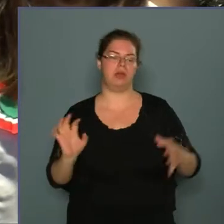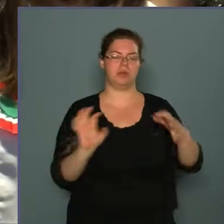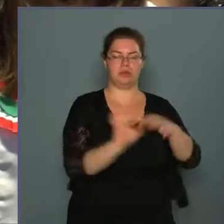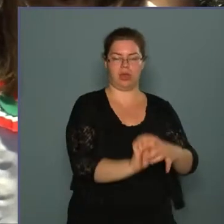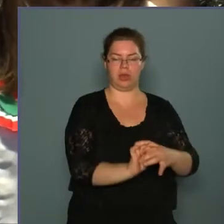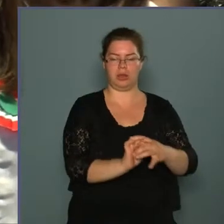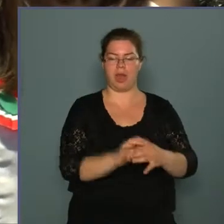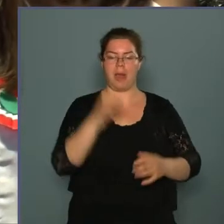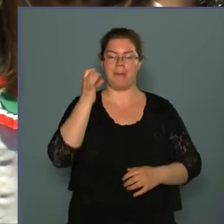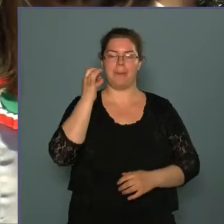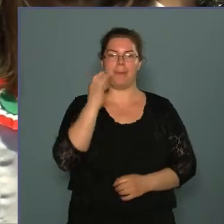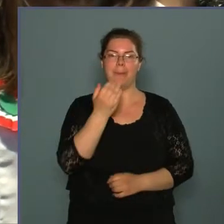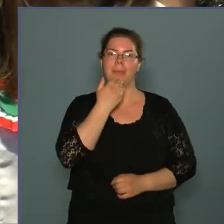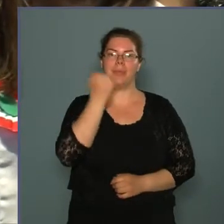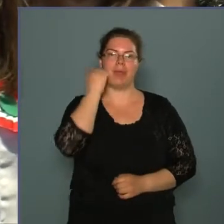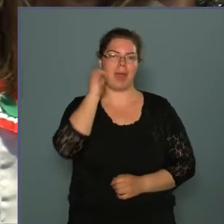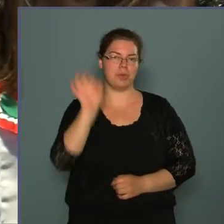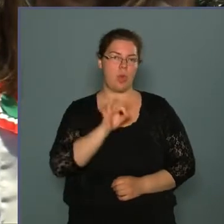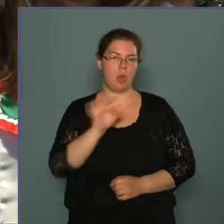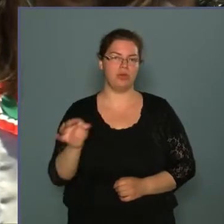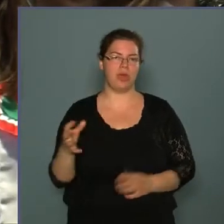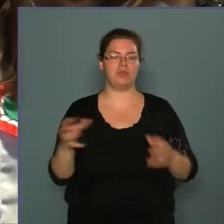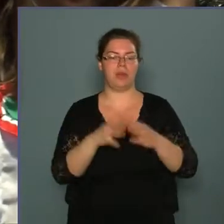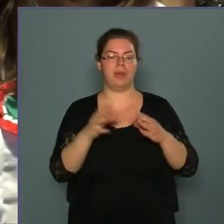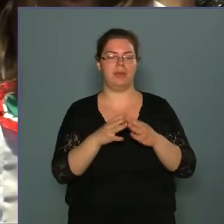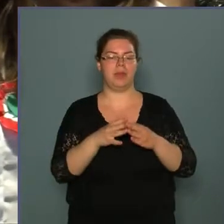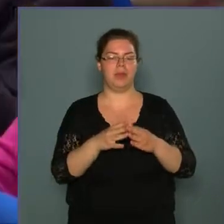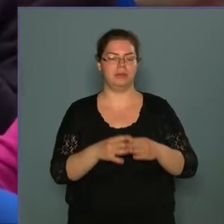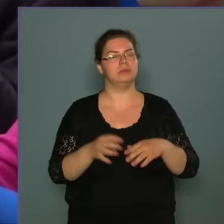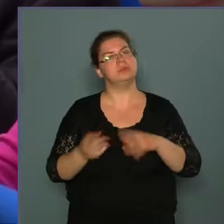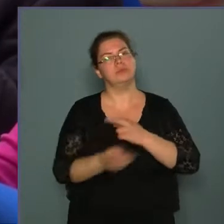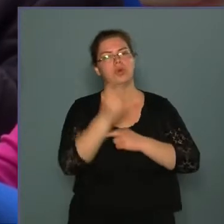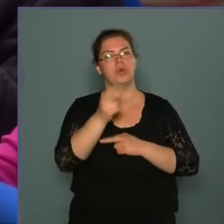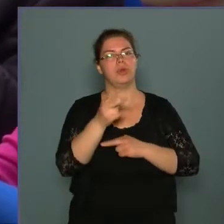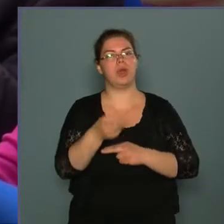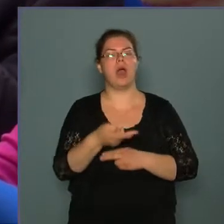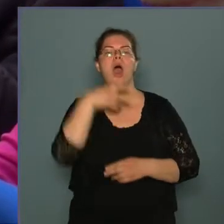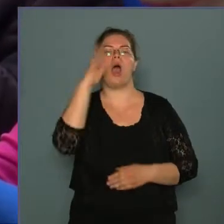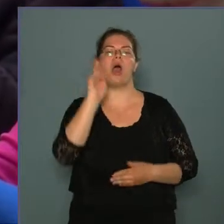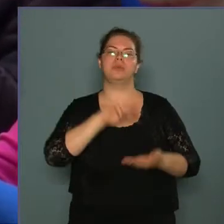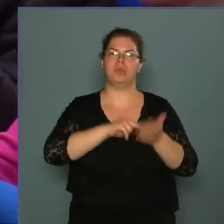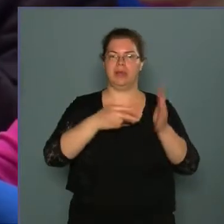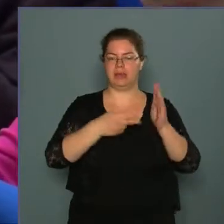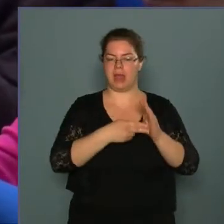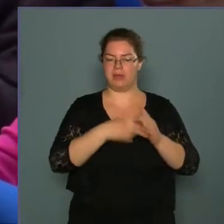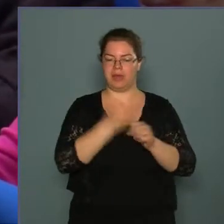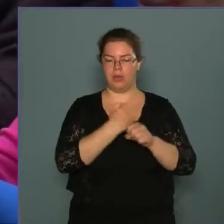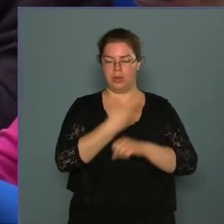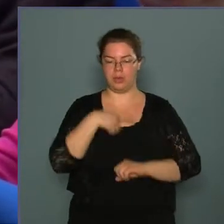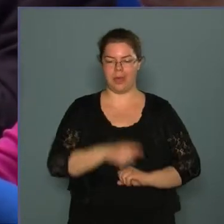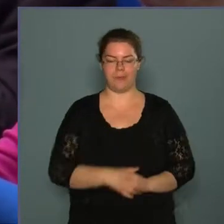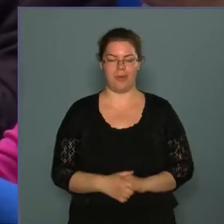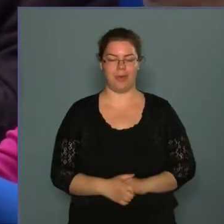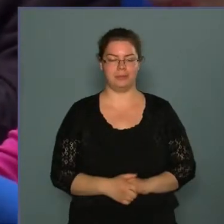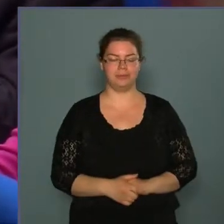József csapatának vezérkadi főnöke hadműveleti termeinek kidolgozója volt. Én azt gondolom,